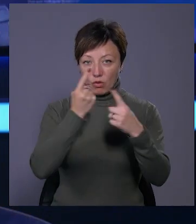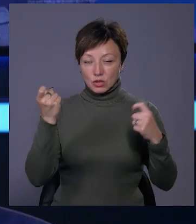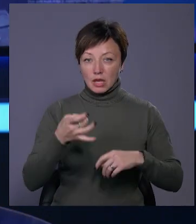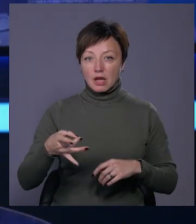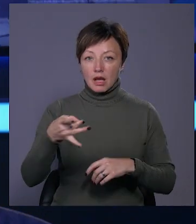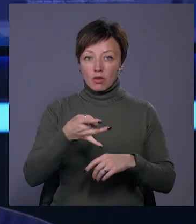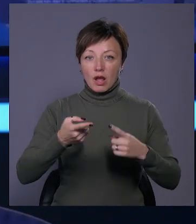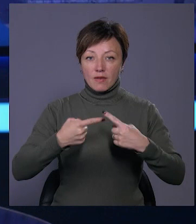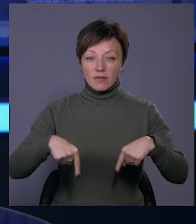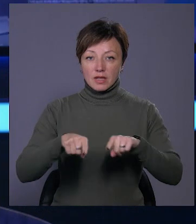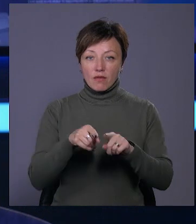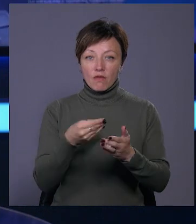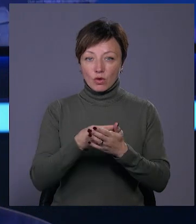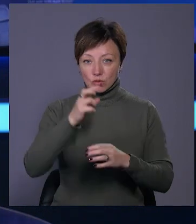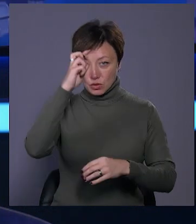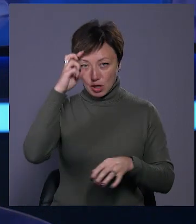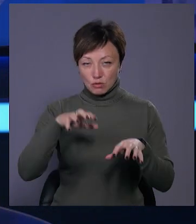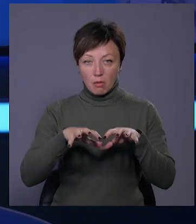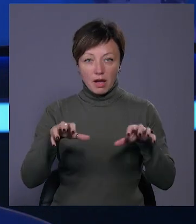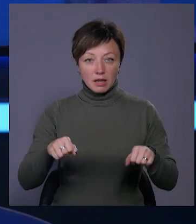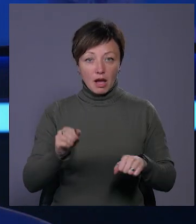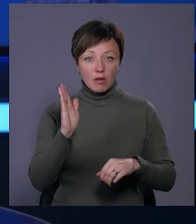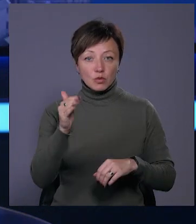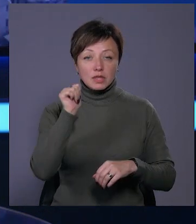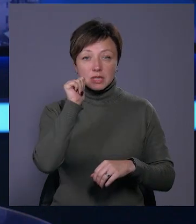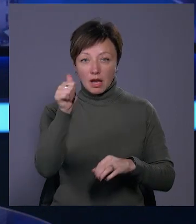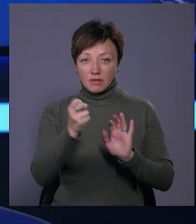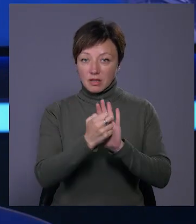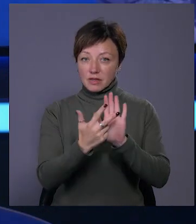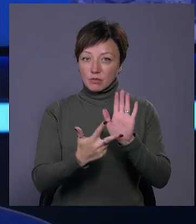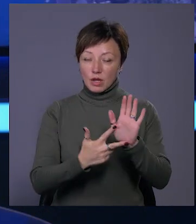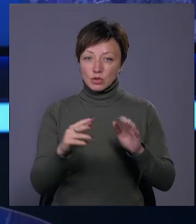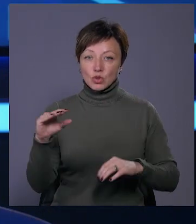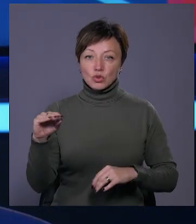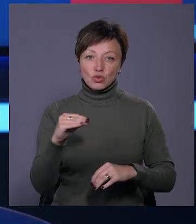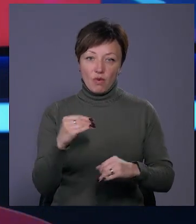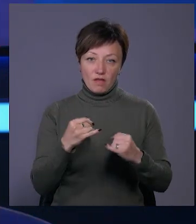регіональним відділенням Фонду держмайна відбудеться завтра, 18 жовтня.